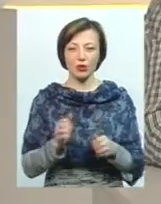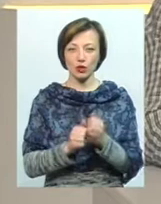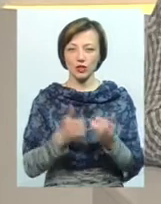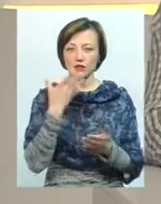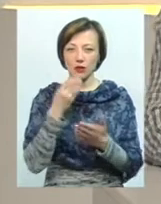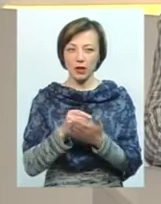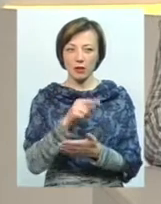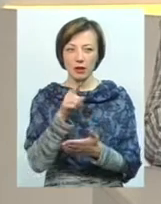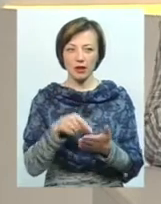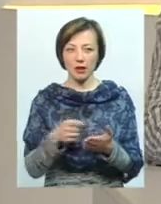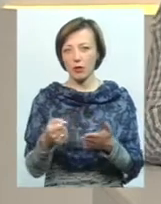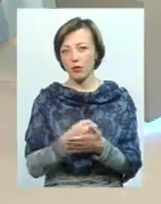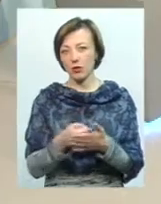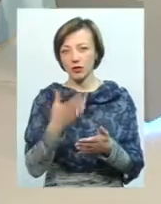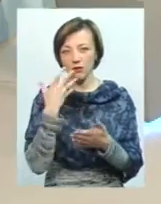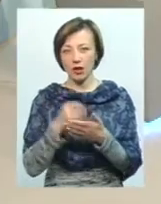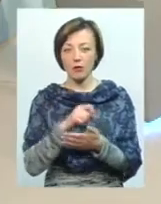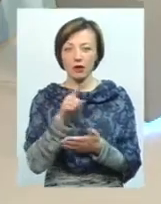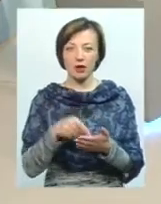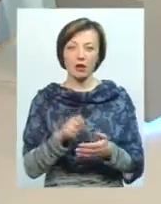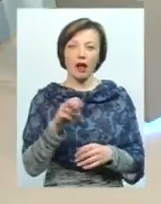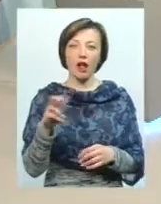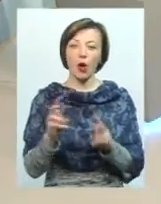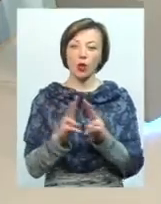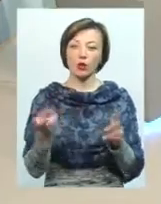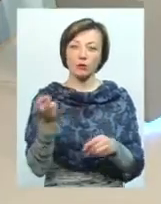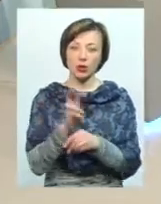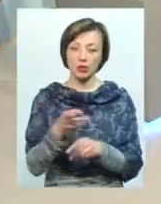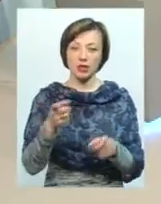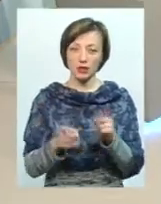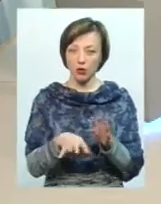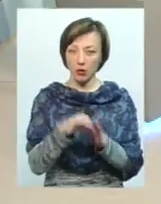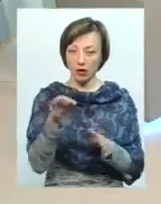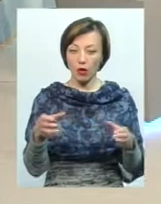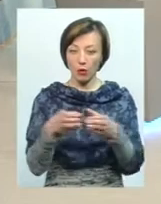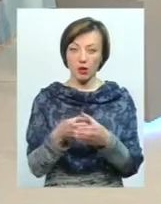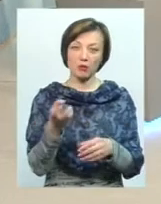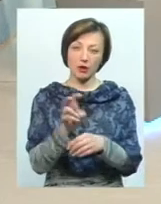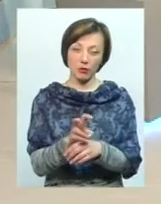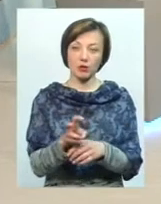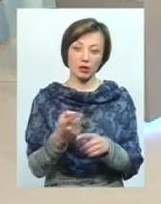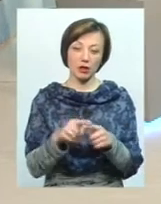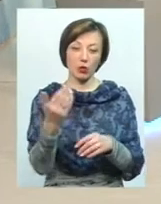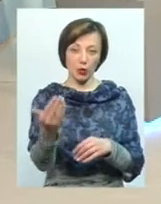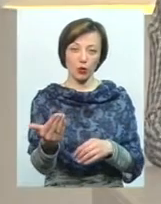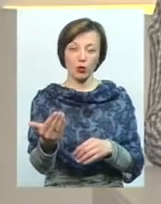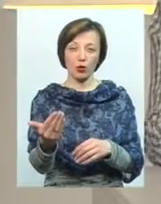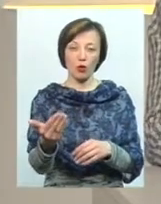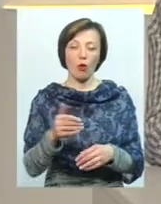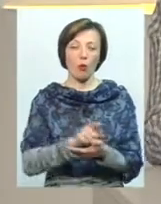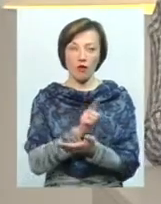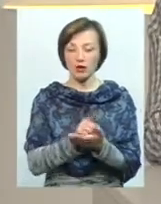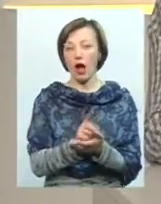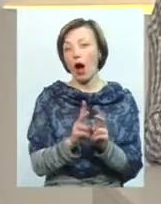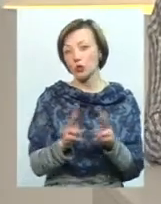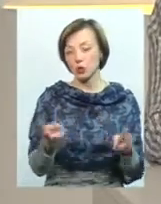не означає, що кожен лобіює своє питання, але хтось приходить дійсно, тому що його обрала громада, він приходить на сесіях, ну, це його громадський обов